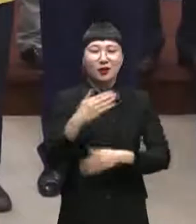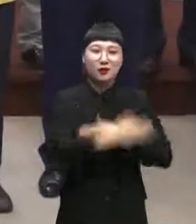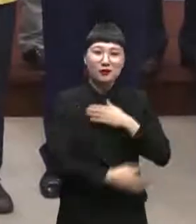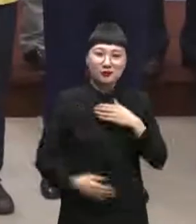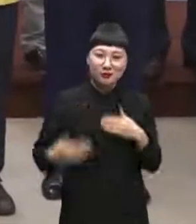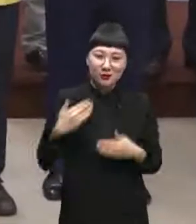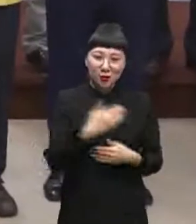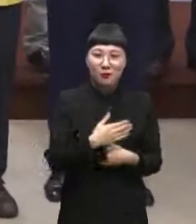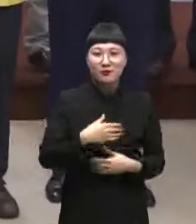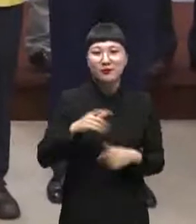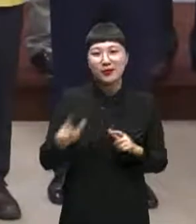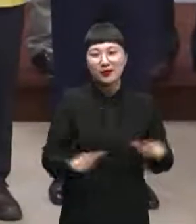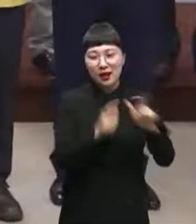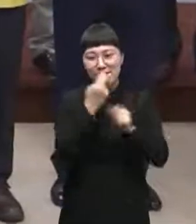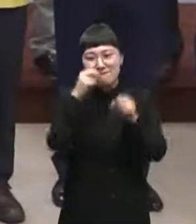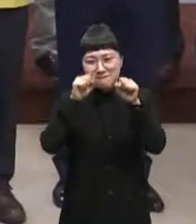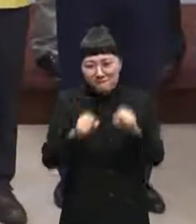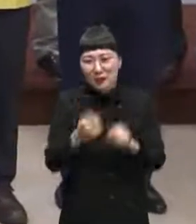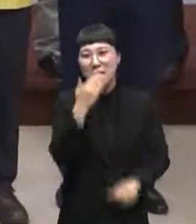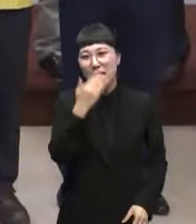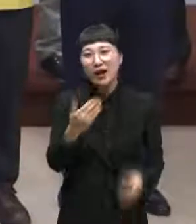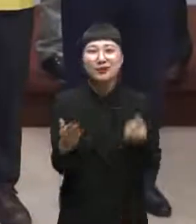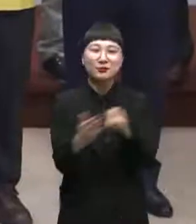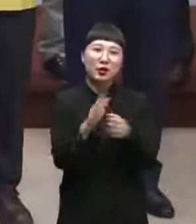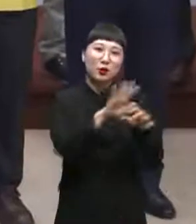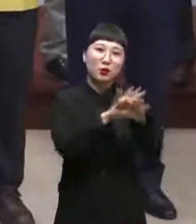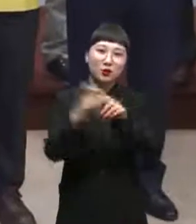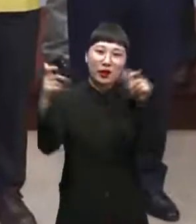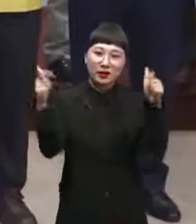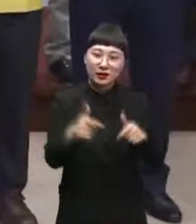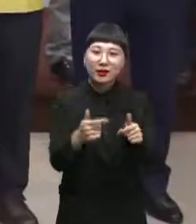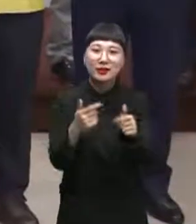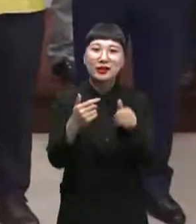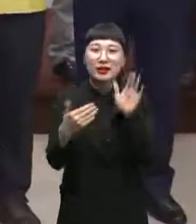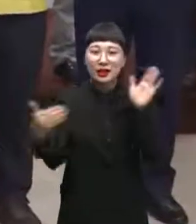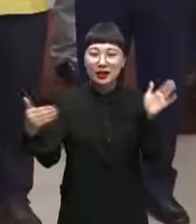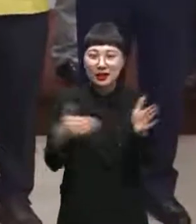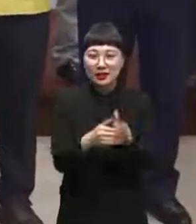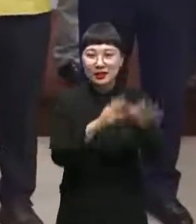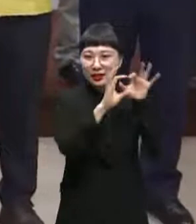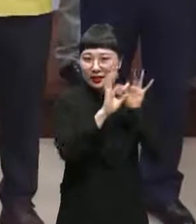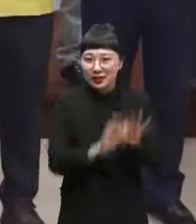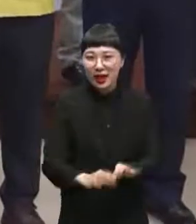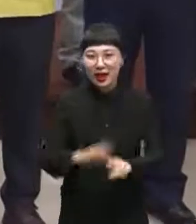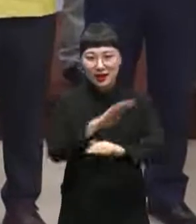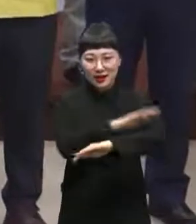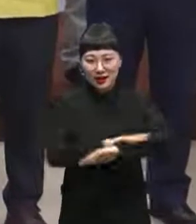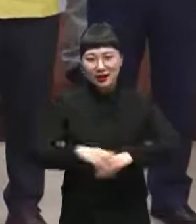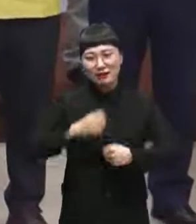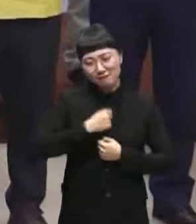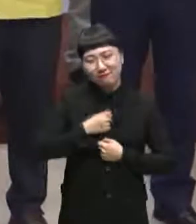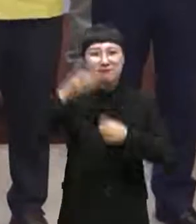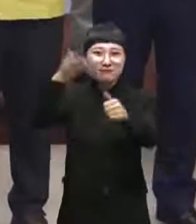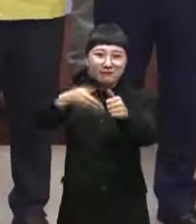인천교통공사는 코로나19가 종식될 때까지 감염병 예방 활동에 최선을 다하겠다고 말했습니다.